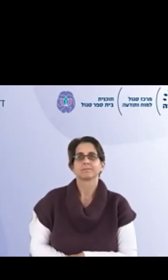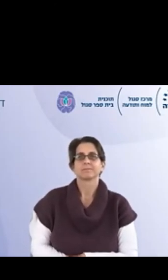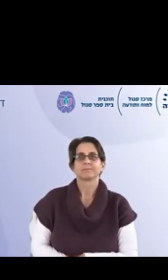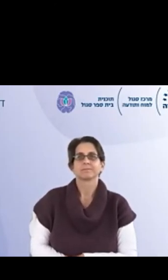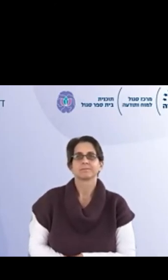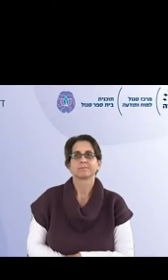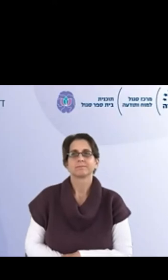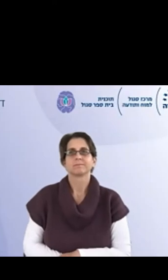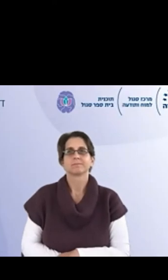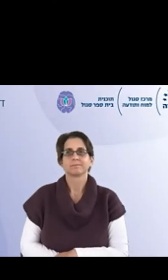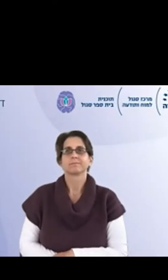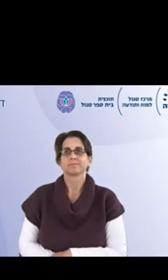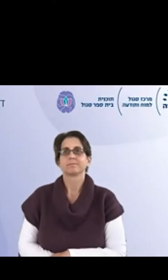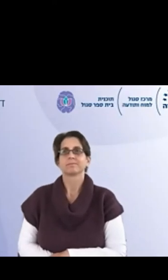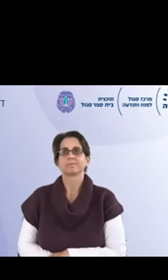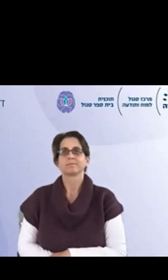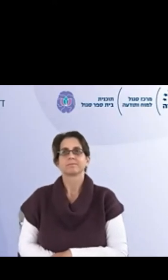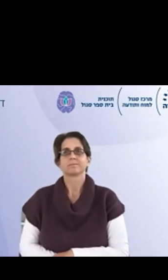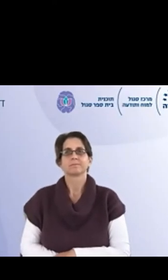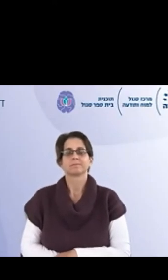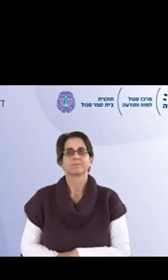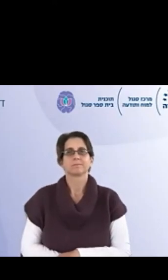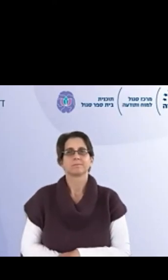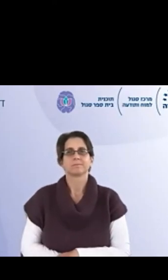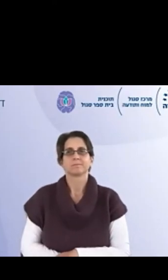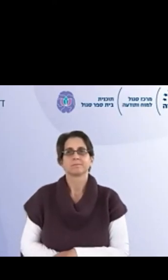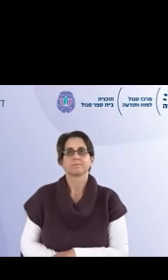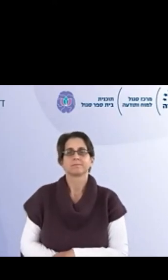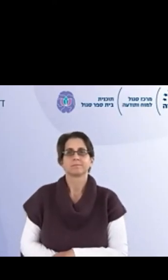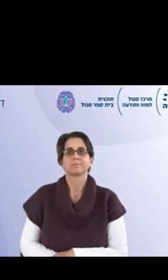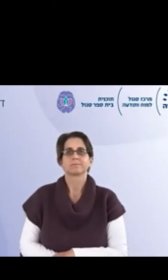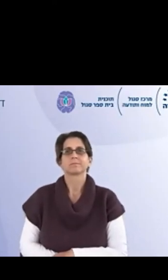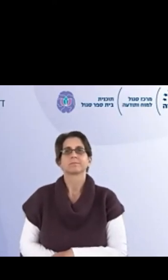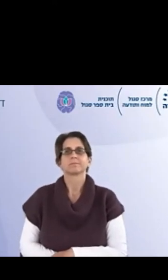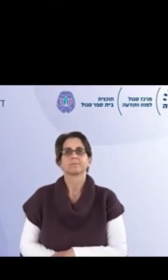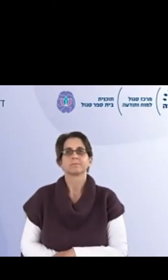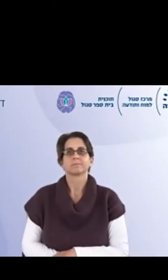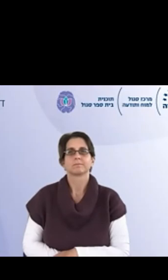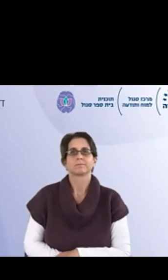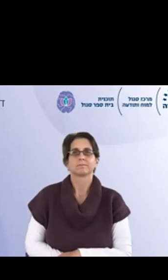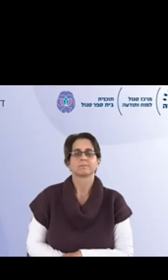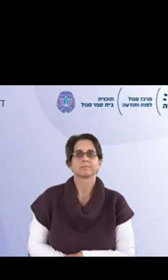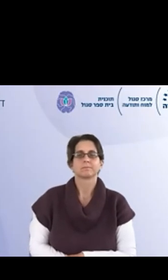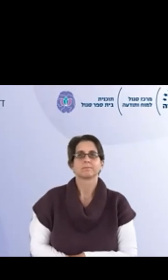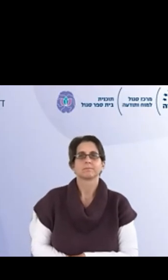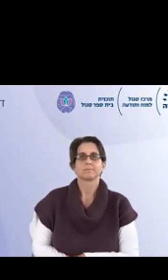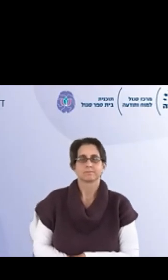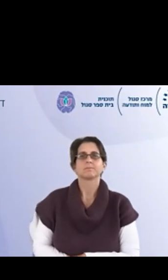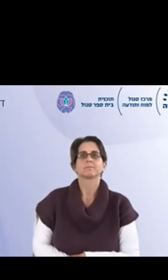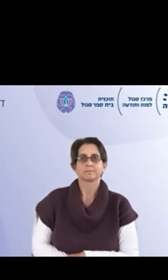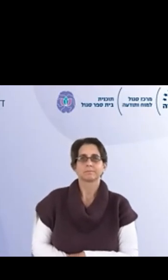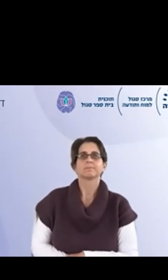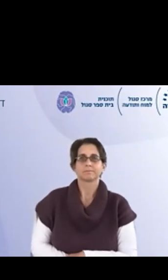הצעה, מה אפשר לעשות היום, או כהצעה פדגוגית, או כהצירה יותר רגשית,